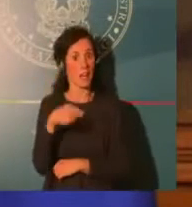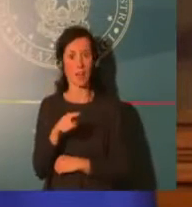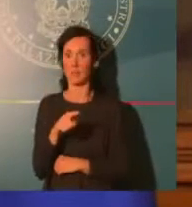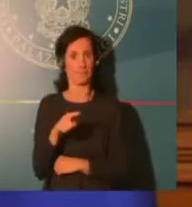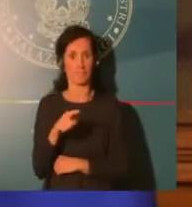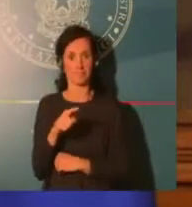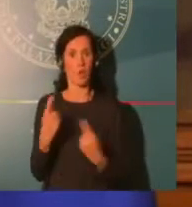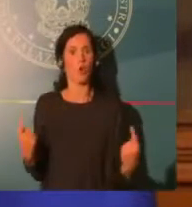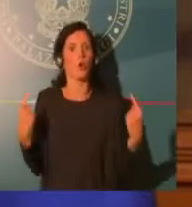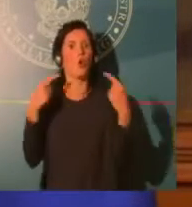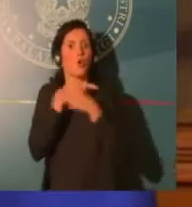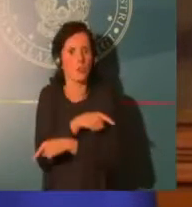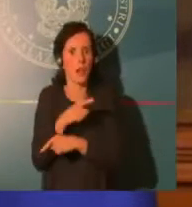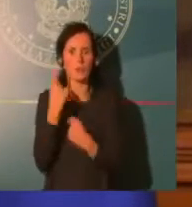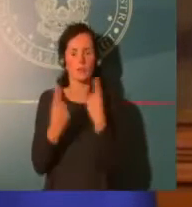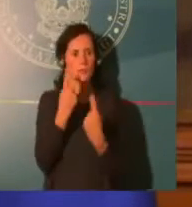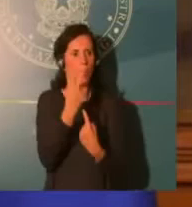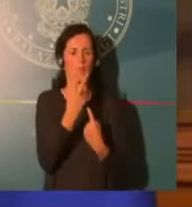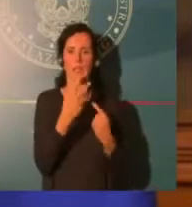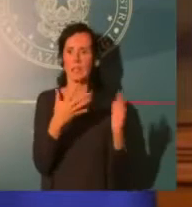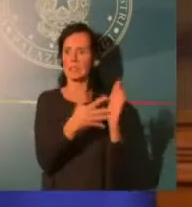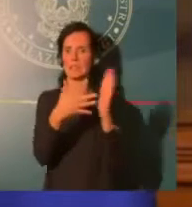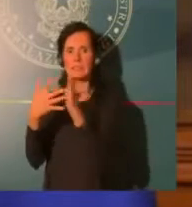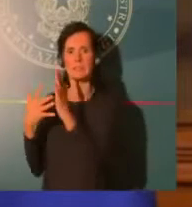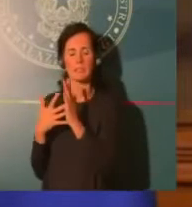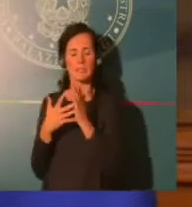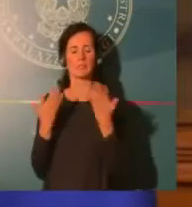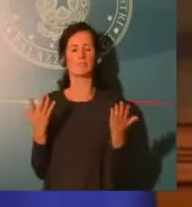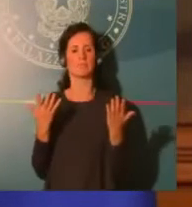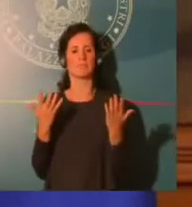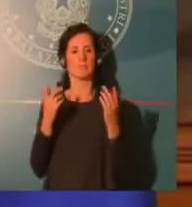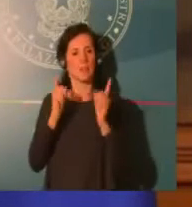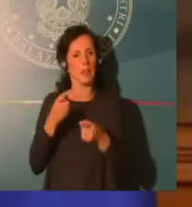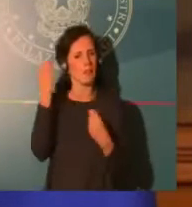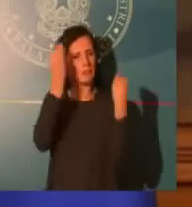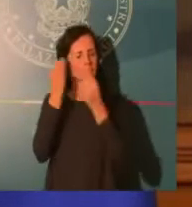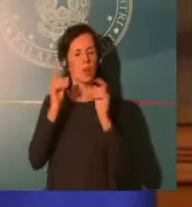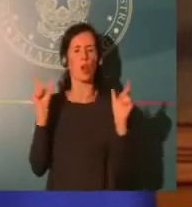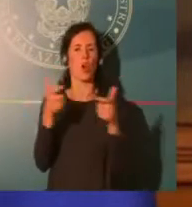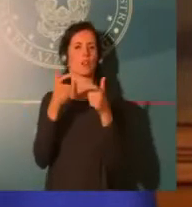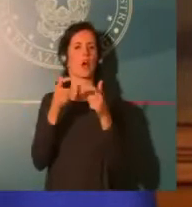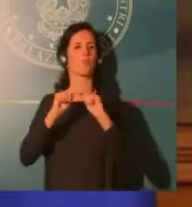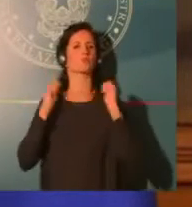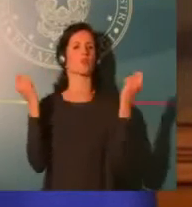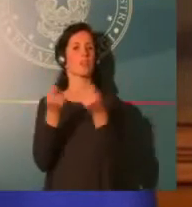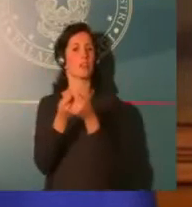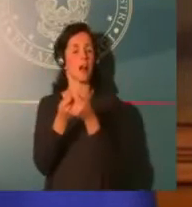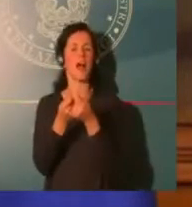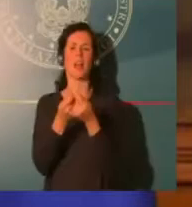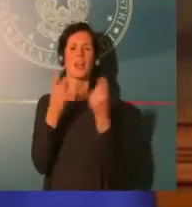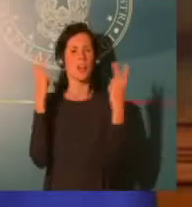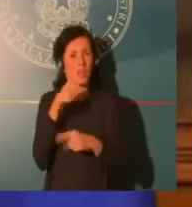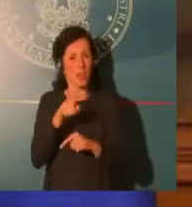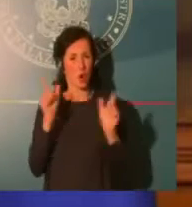È uno scenario che dobbiamo scongiurare in qualsiasi modo e non possiamo permetterci di vivere. Queste